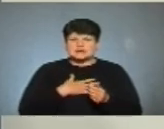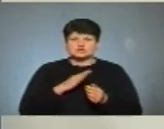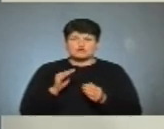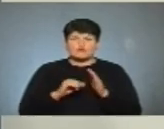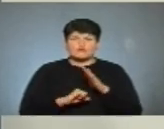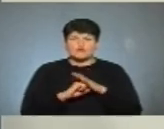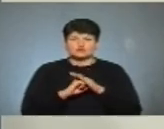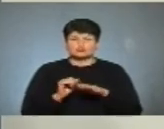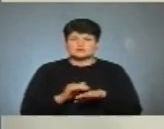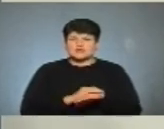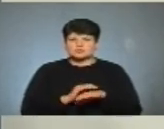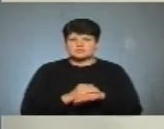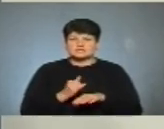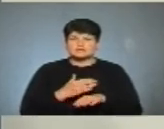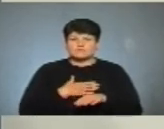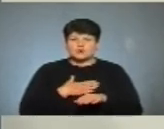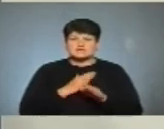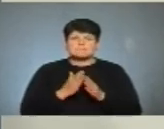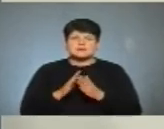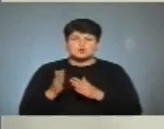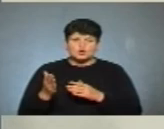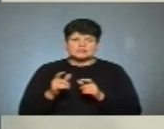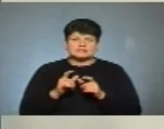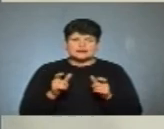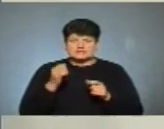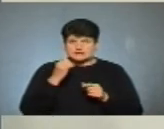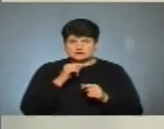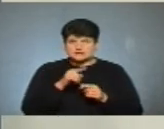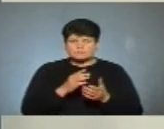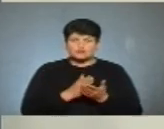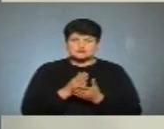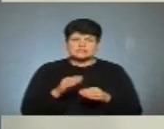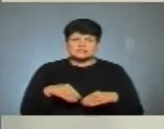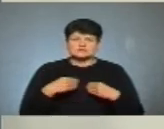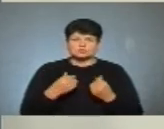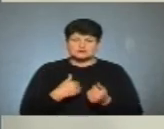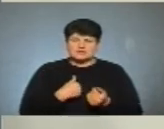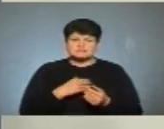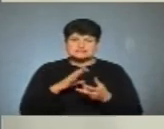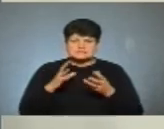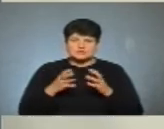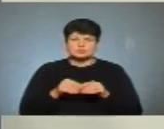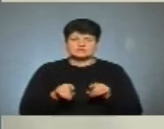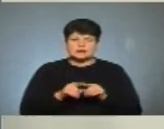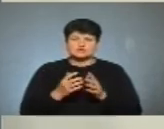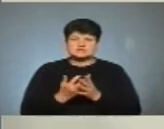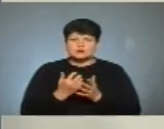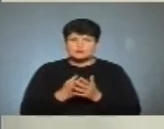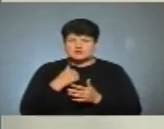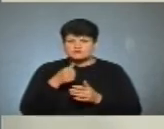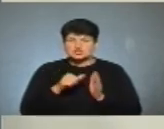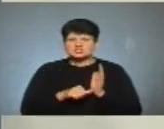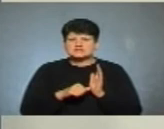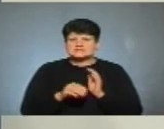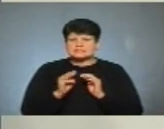благодійного. Ну і мої бібліотеки, дякуючи тим послугам, які вони надають, загалом також заробляють в рік 60